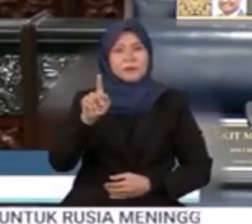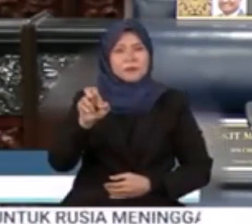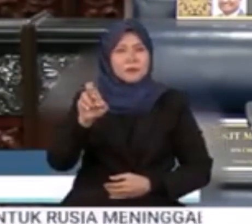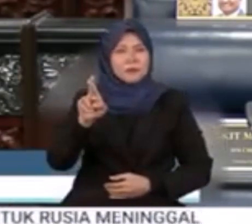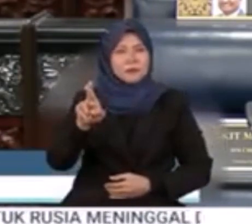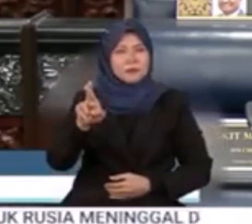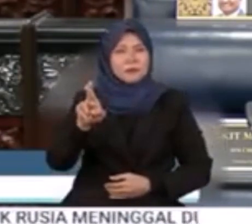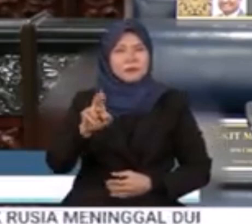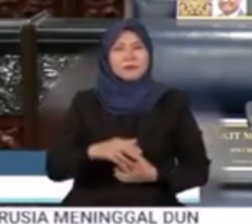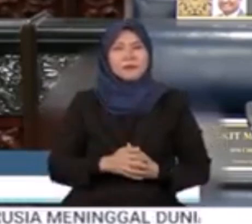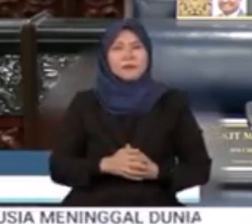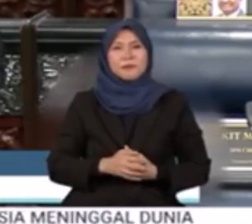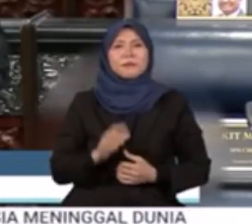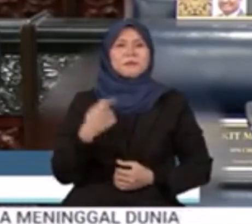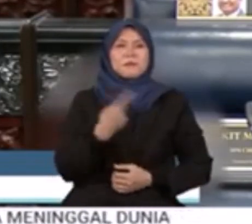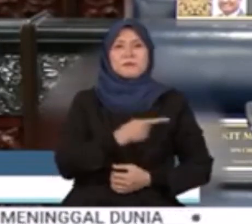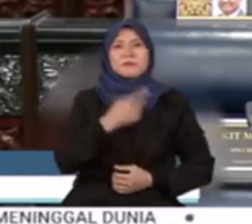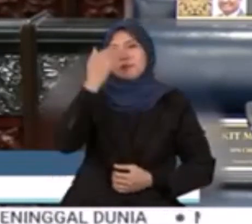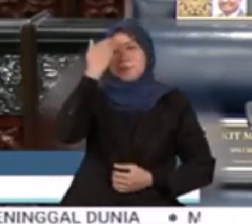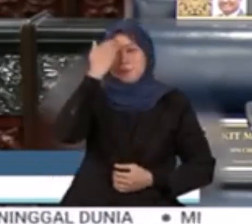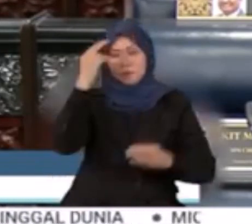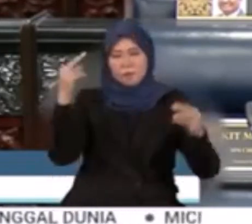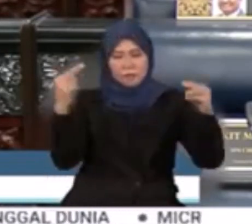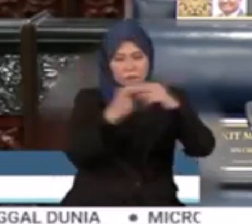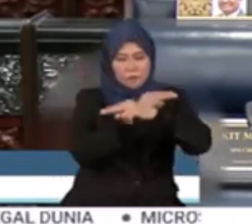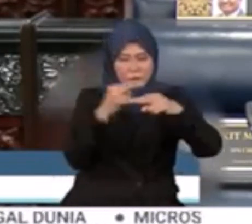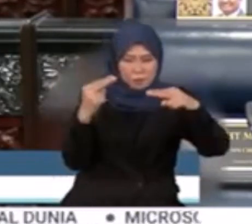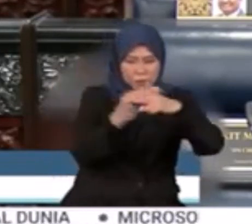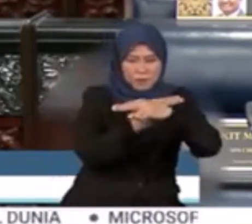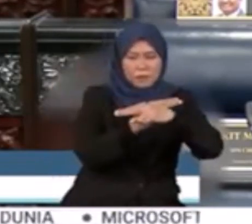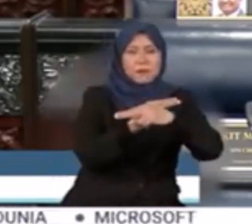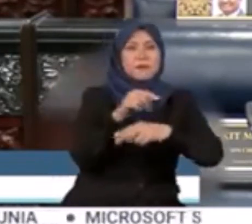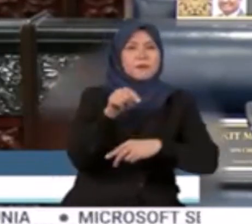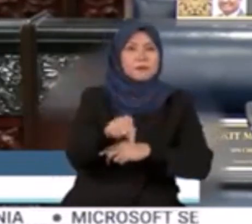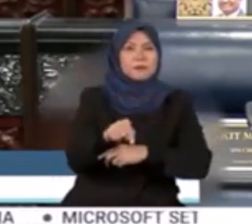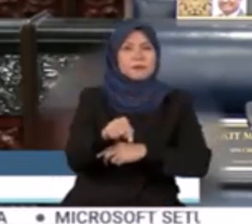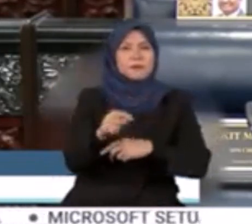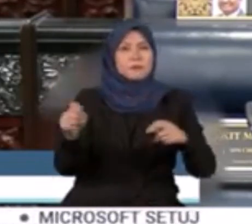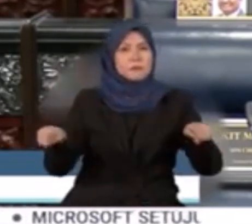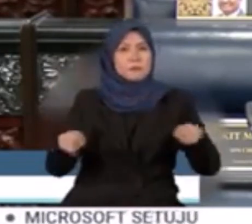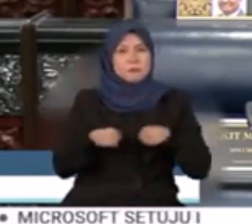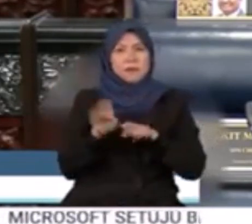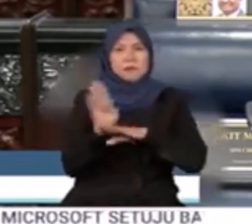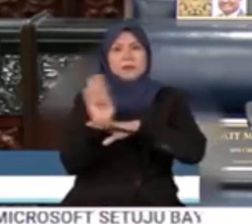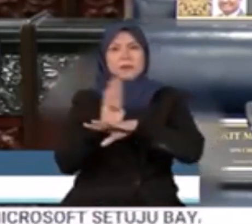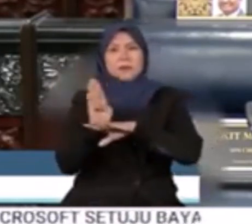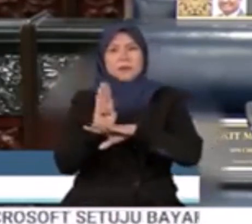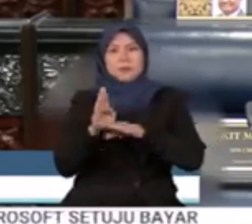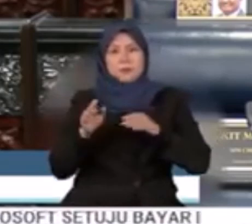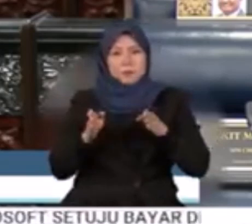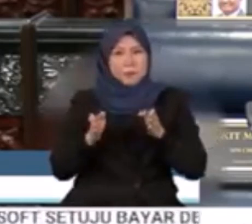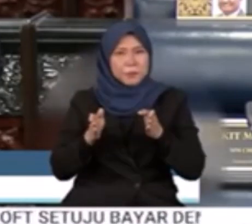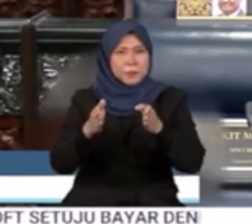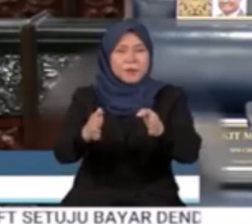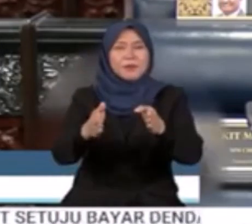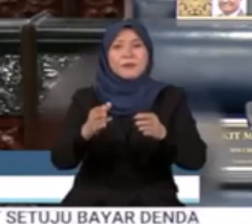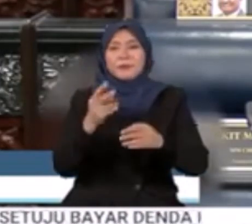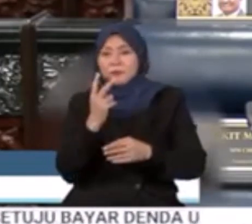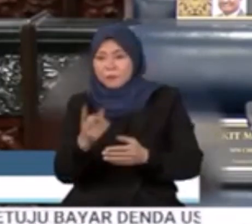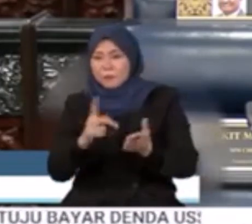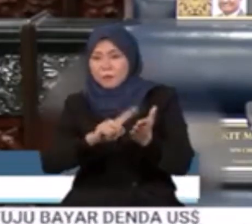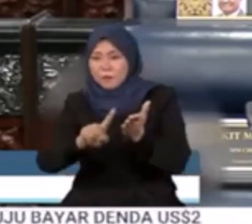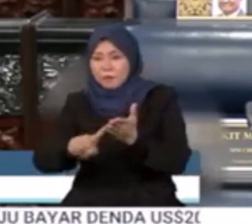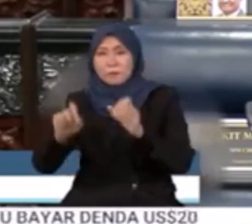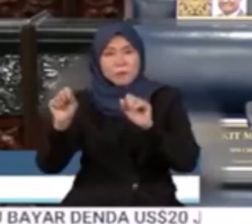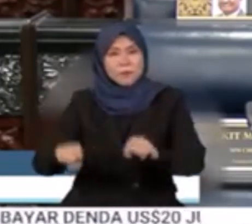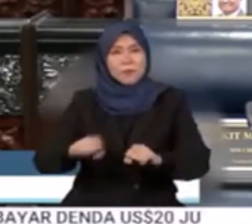kita tahu highway adalah memang tempat kawasan high speed lah. Jadi di mana tempat-tempat yang boleh